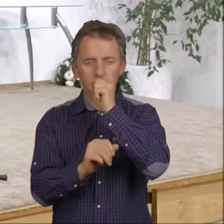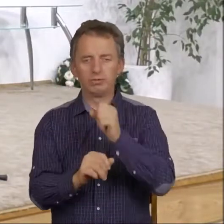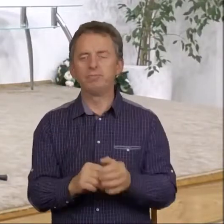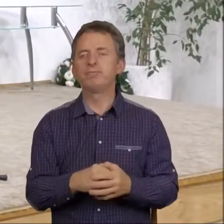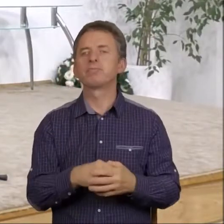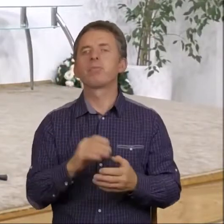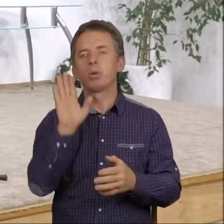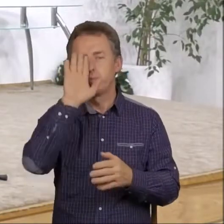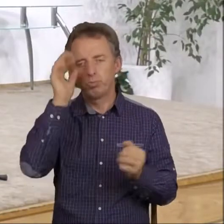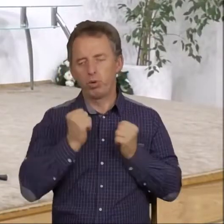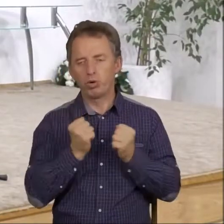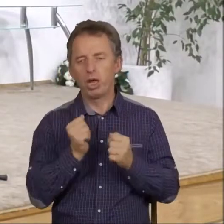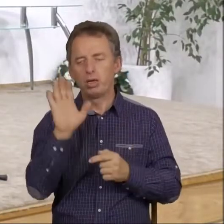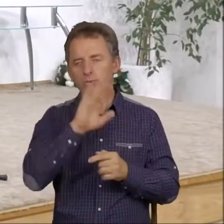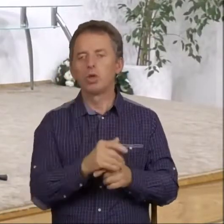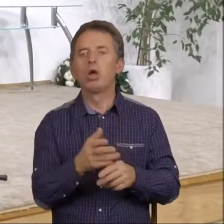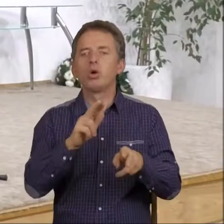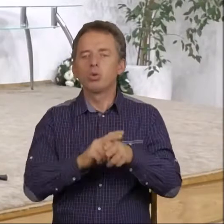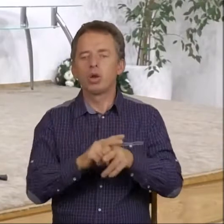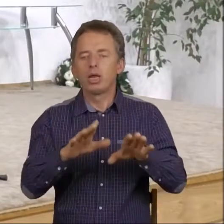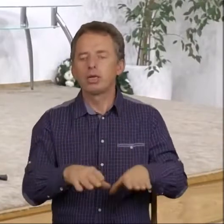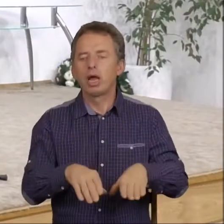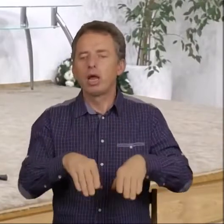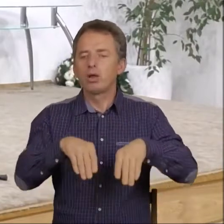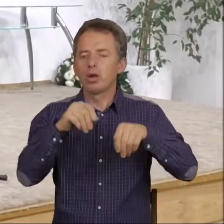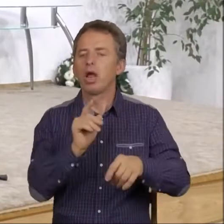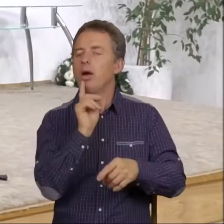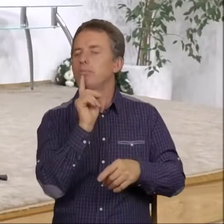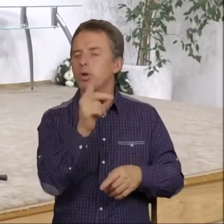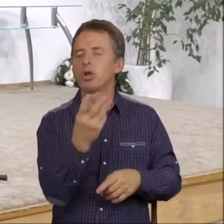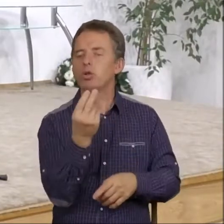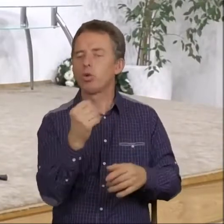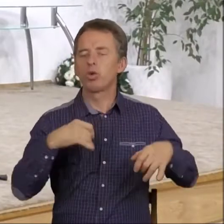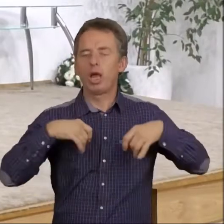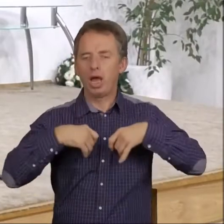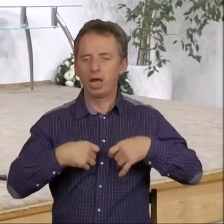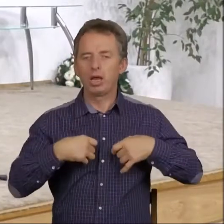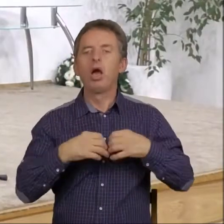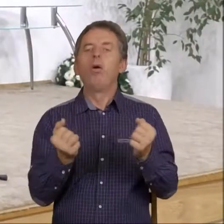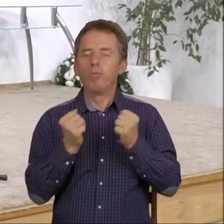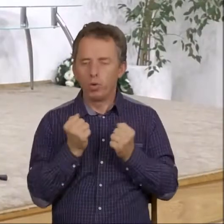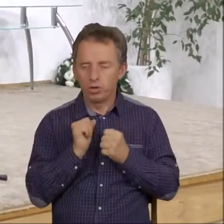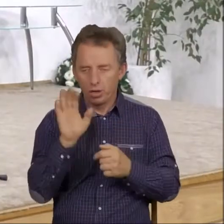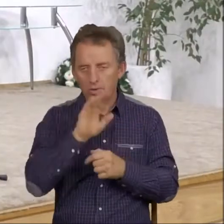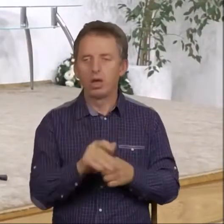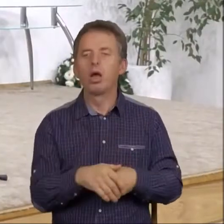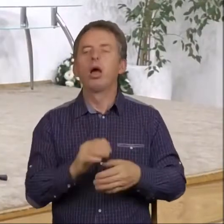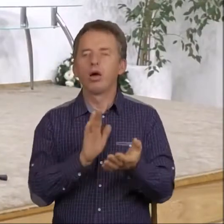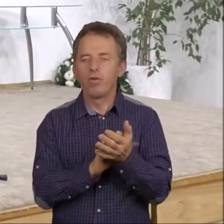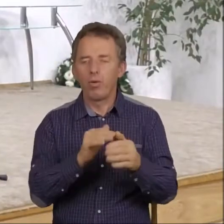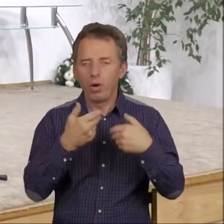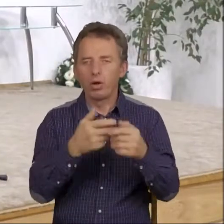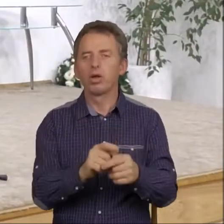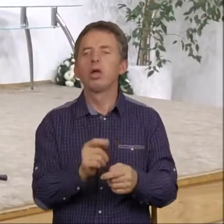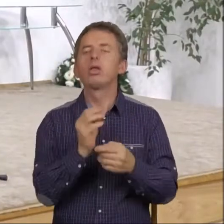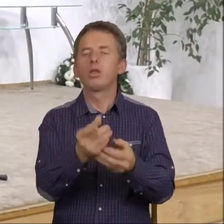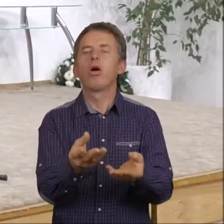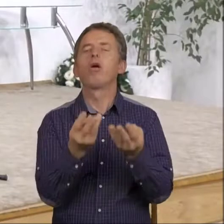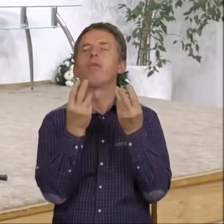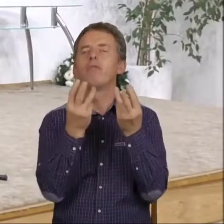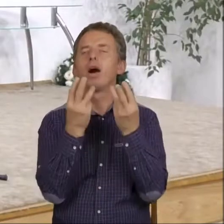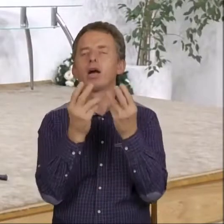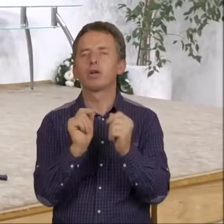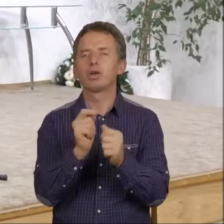Boża, od której zaczyna się poselstwo trójanielskie, prawda, bójcie się Boga i chwałę Mu dajcie. To jest szalenie istotny